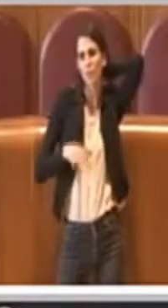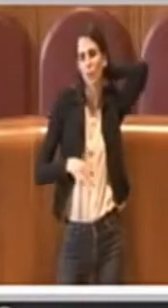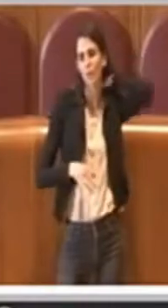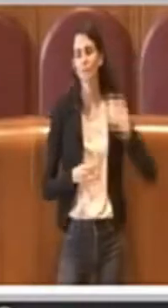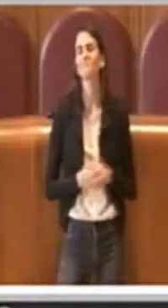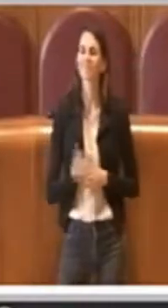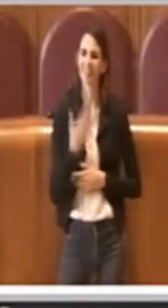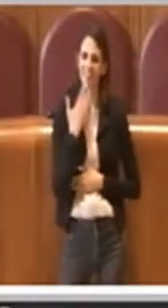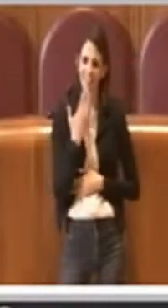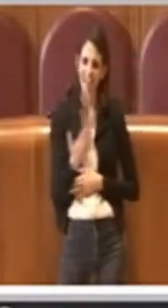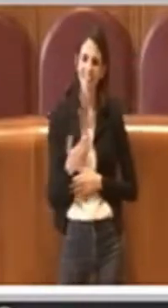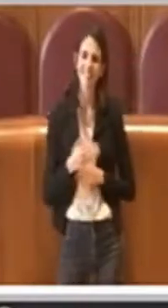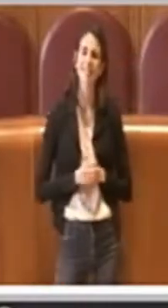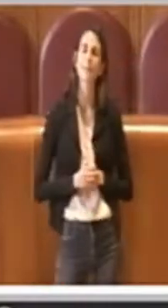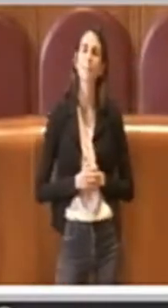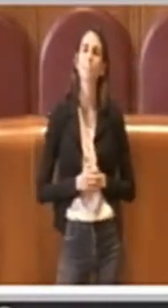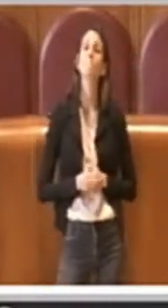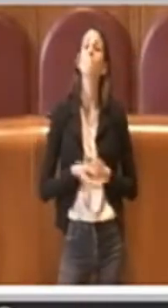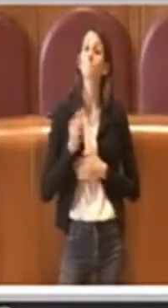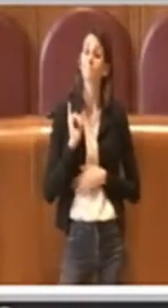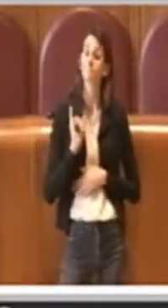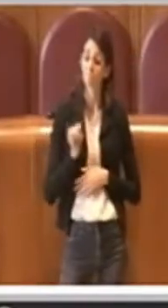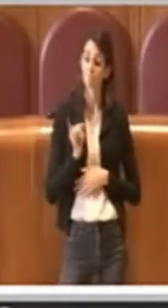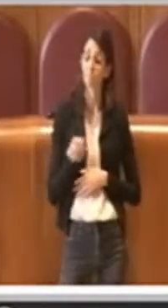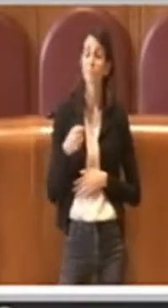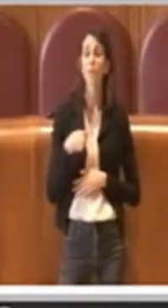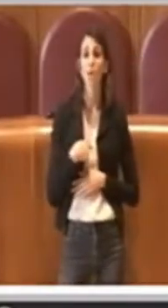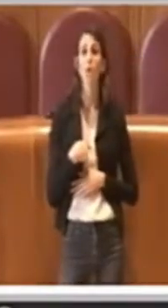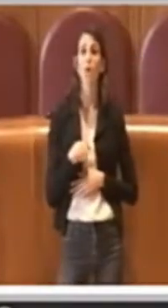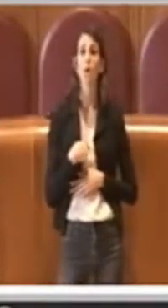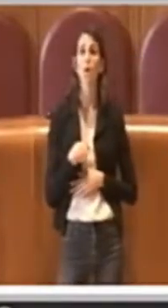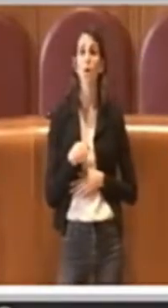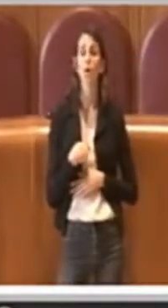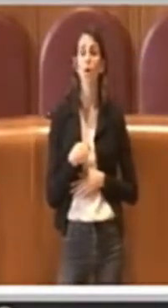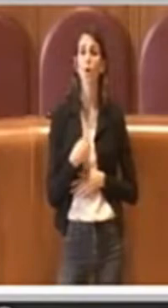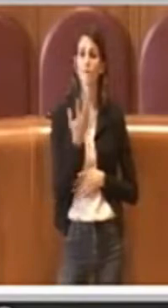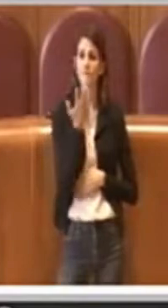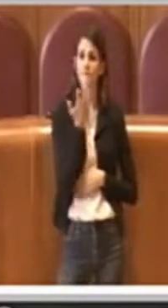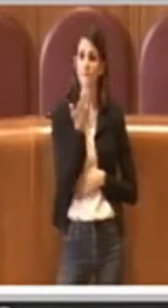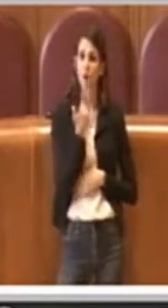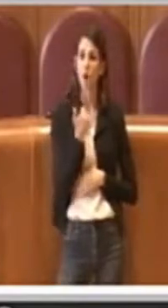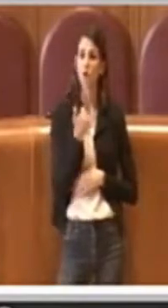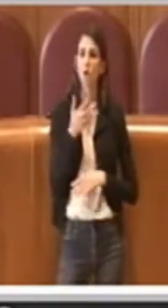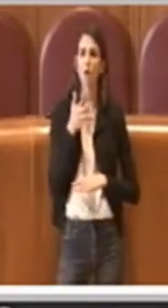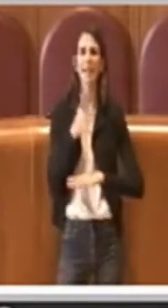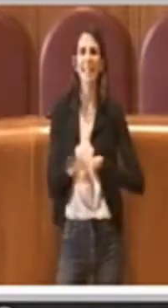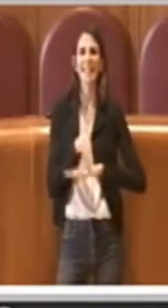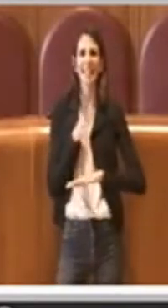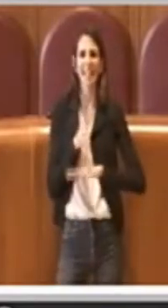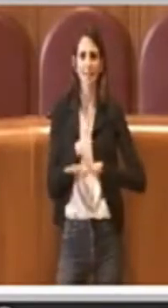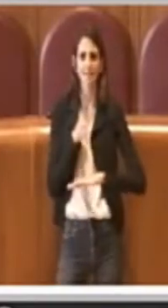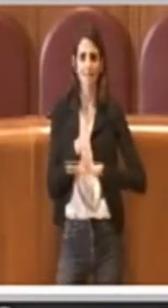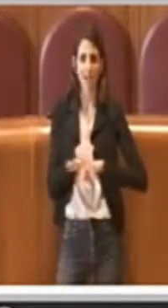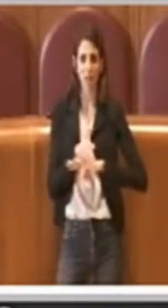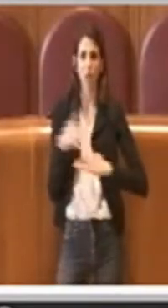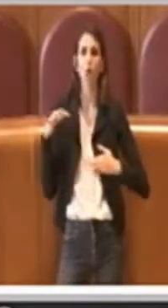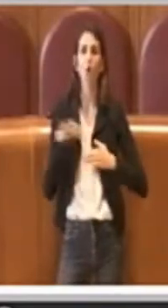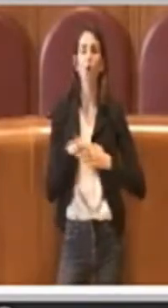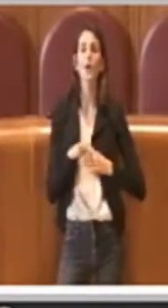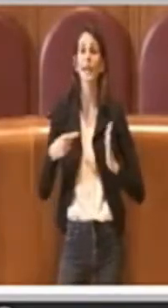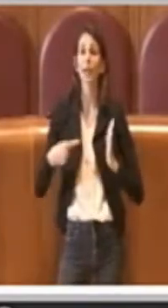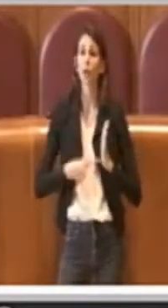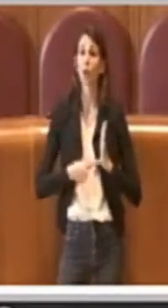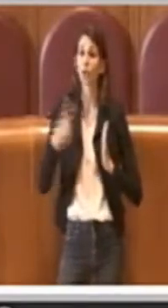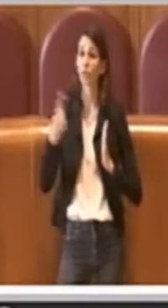La ringrazio, ci tenevo a poter fare un intervento su questo ordine del giorno per